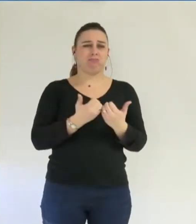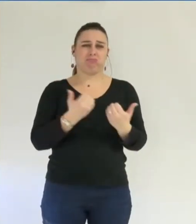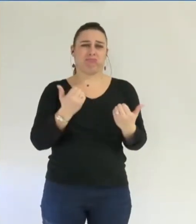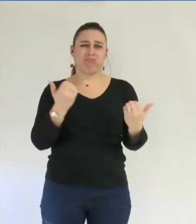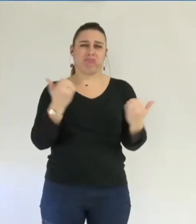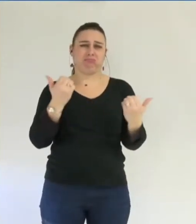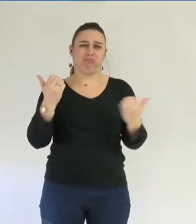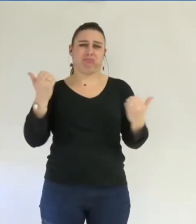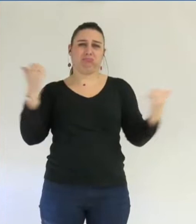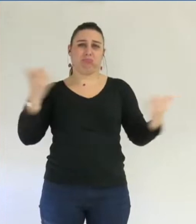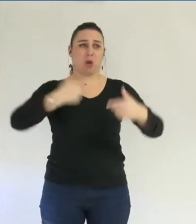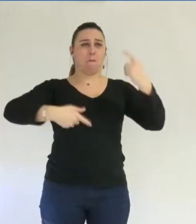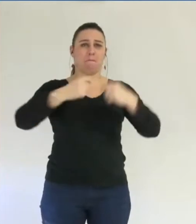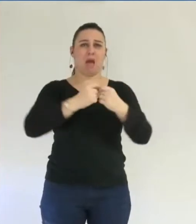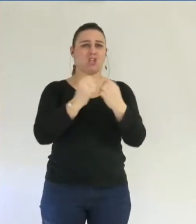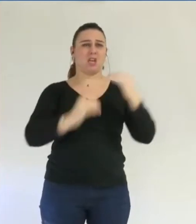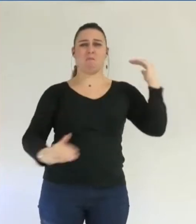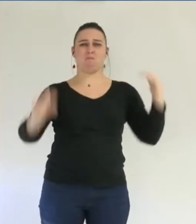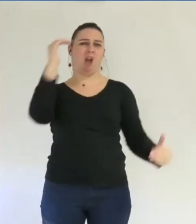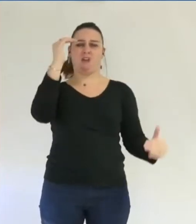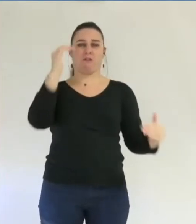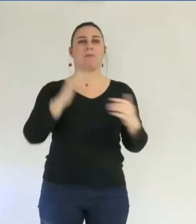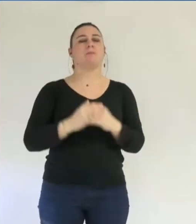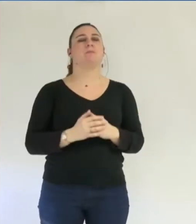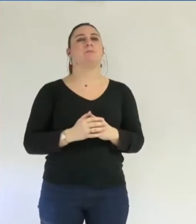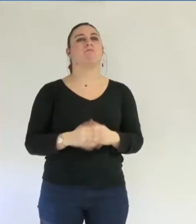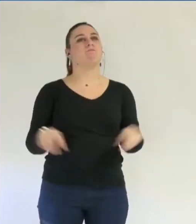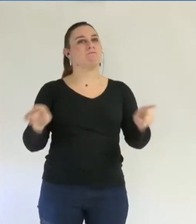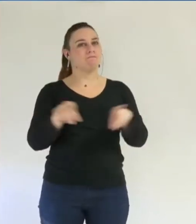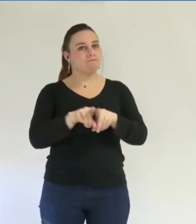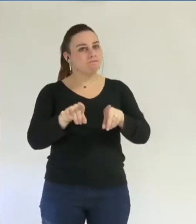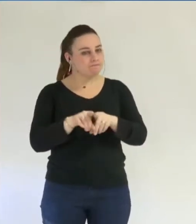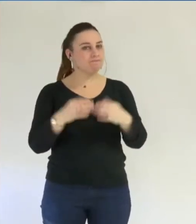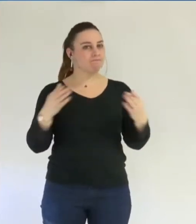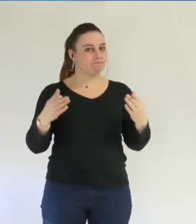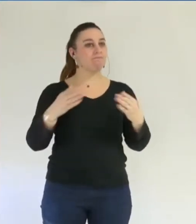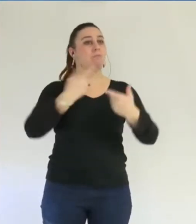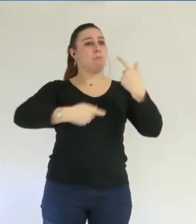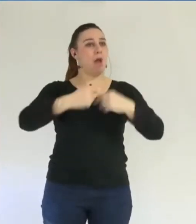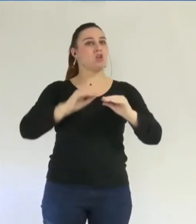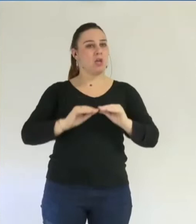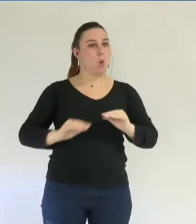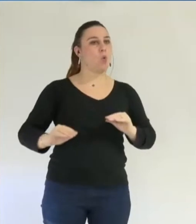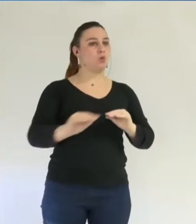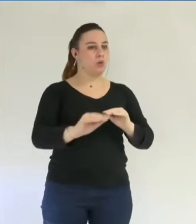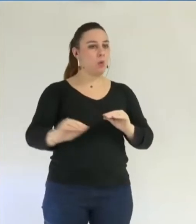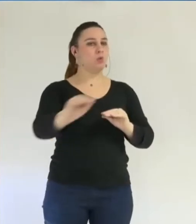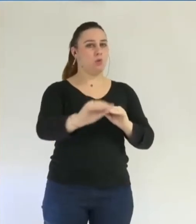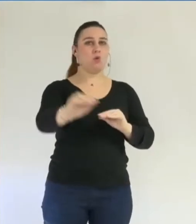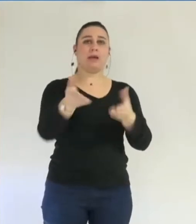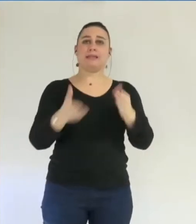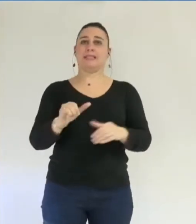celui apporté par le marché. Et puis il y a également la reconduction de ce marché décidée par vous